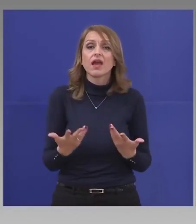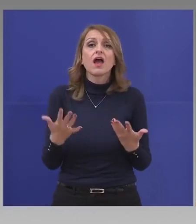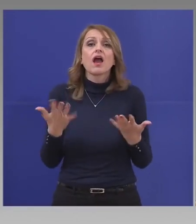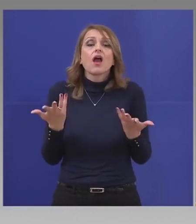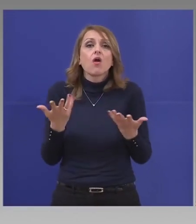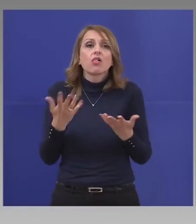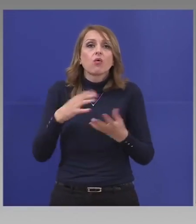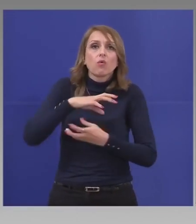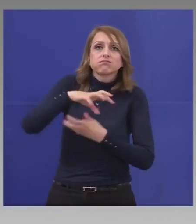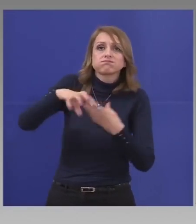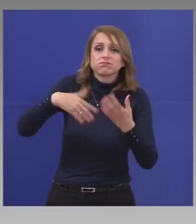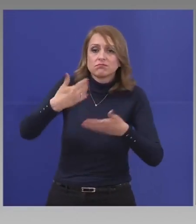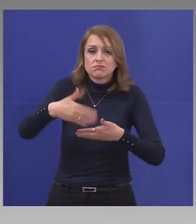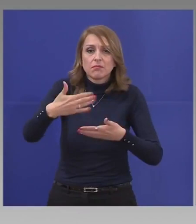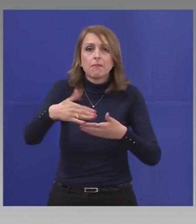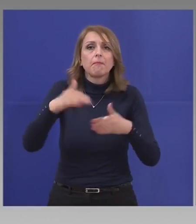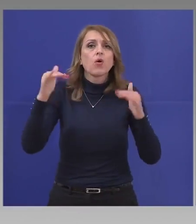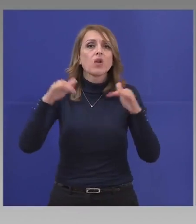последствие.